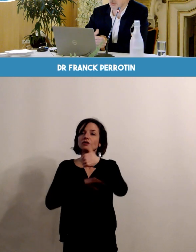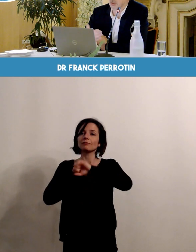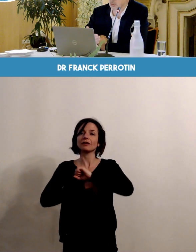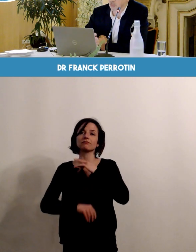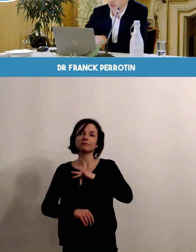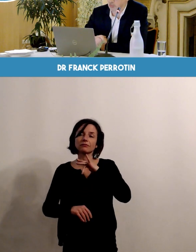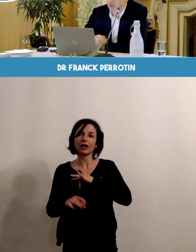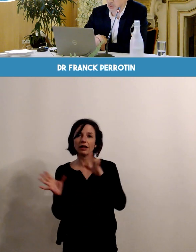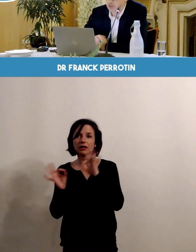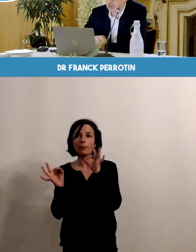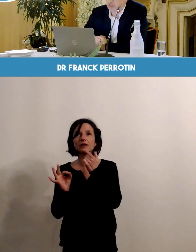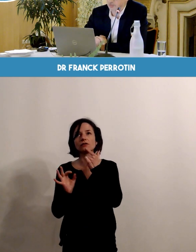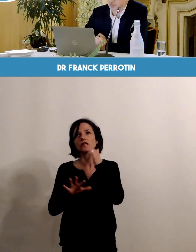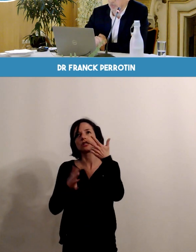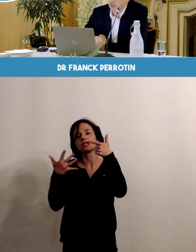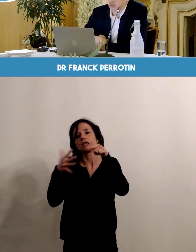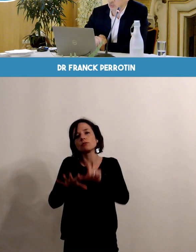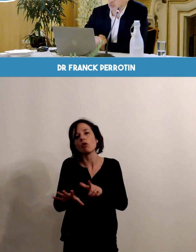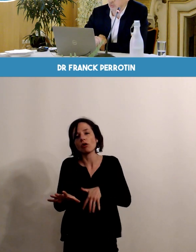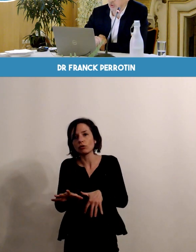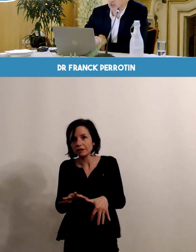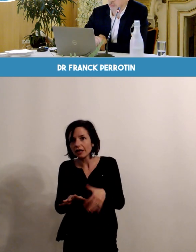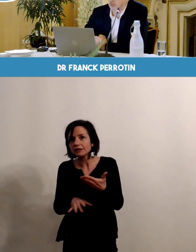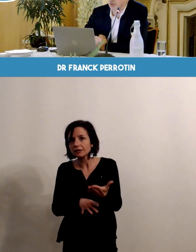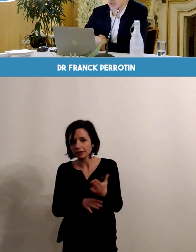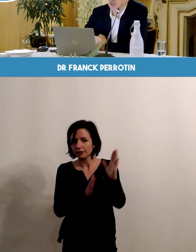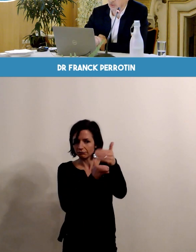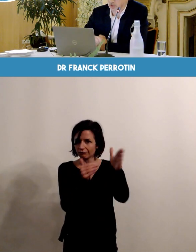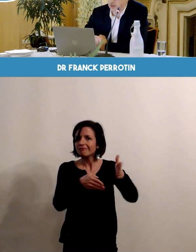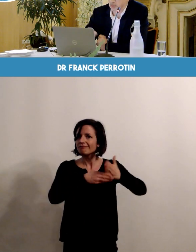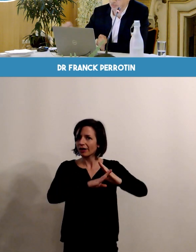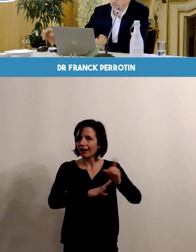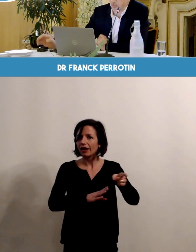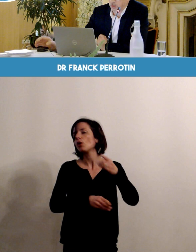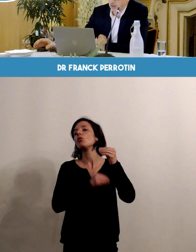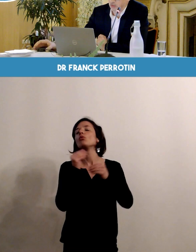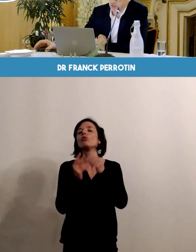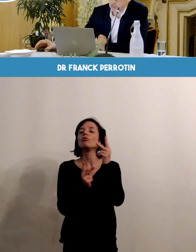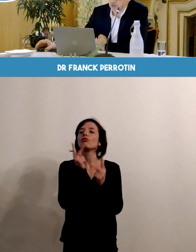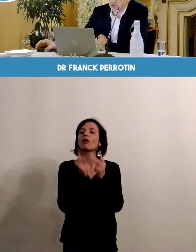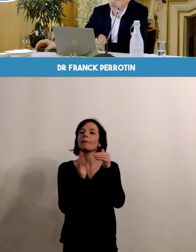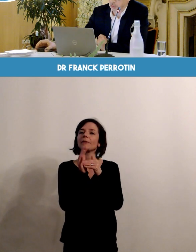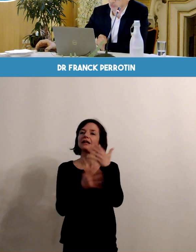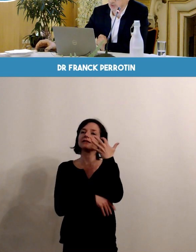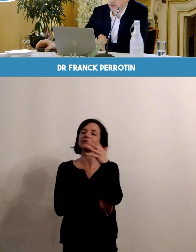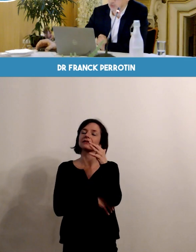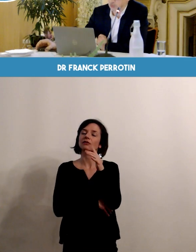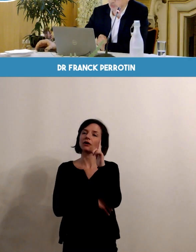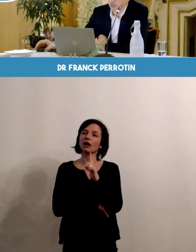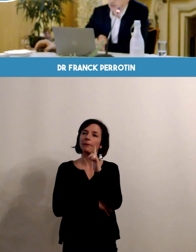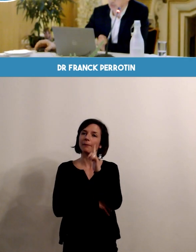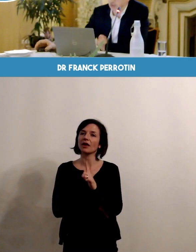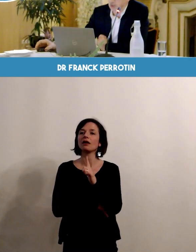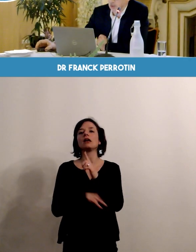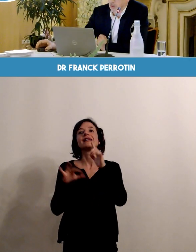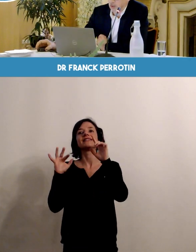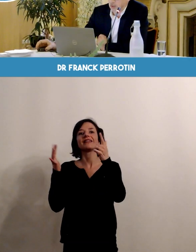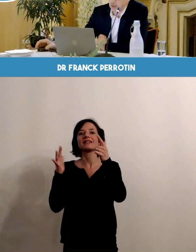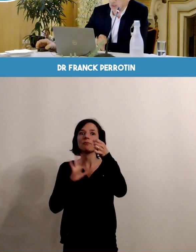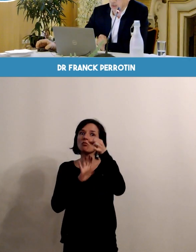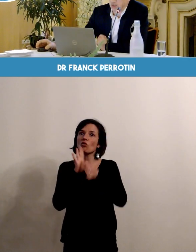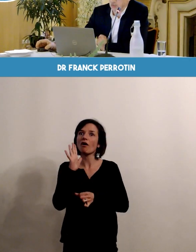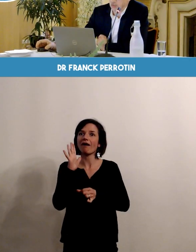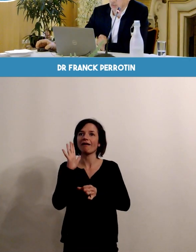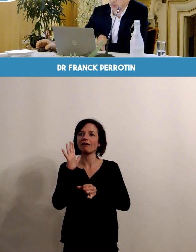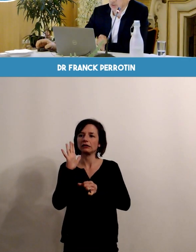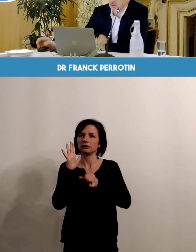'aménorrhée, c'est le septième mois de grossesse ou au-delà de 1500 grammes. La fin du septième mois de grossesse, j'entends